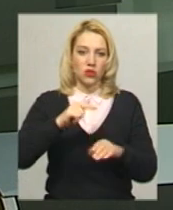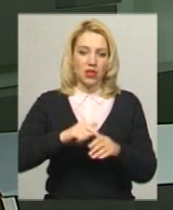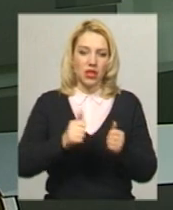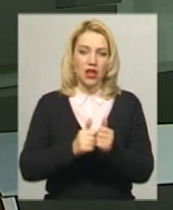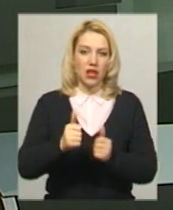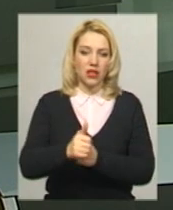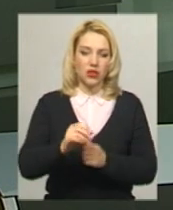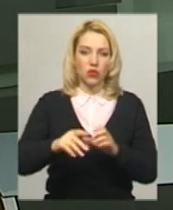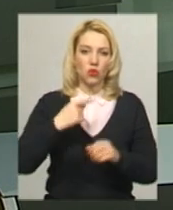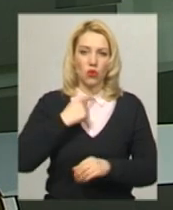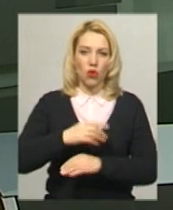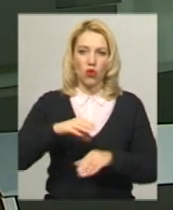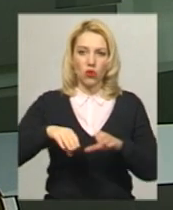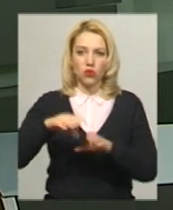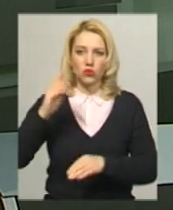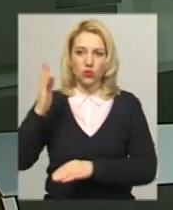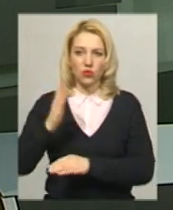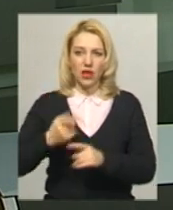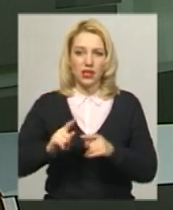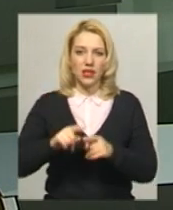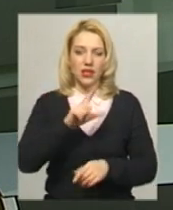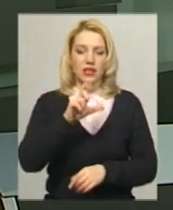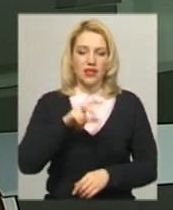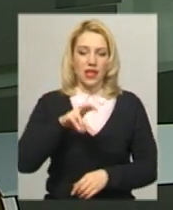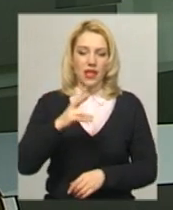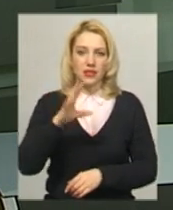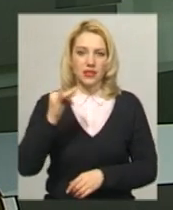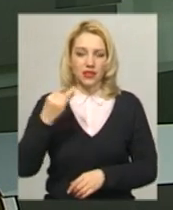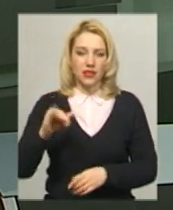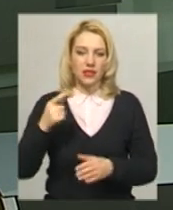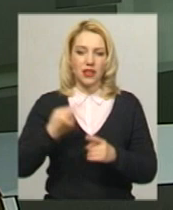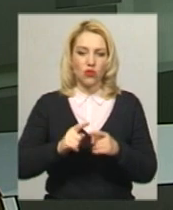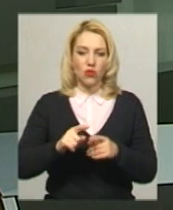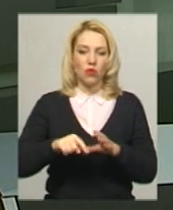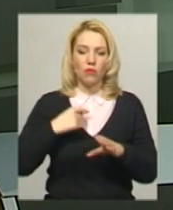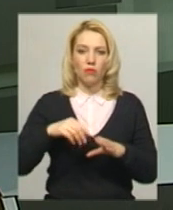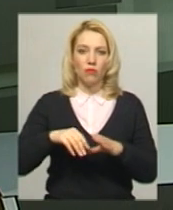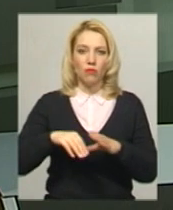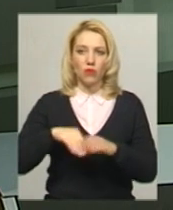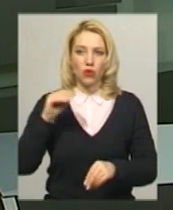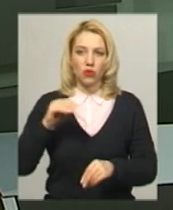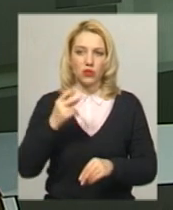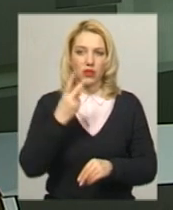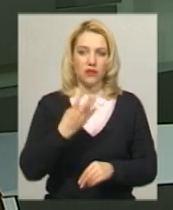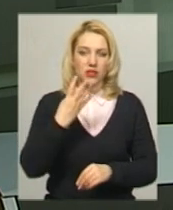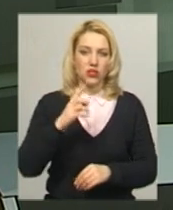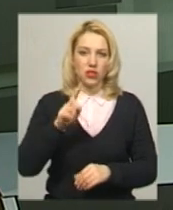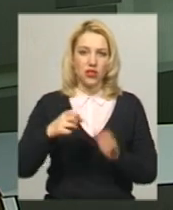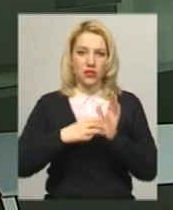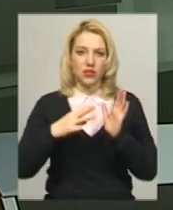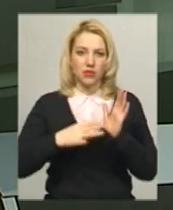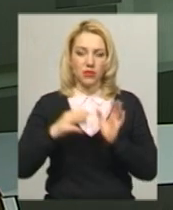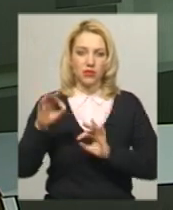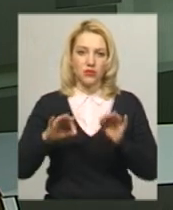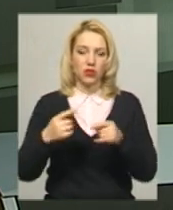голосування жителів області – кандидат президенти Володимир Зеленський. За нього проголосувало 24,71% виборців.